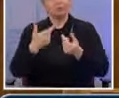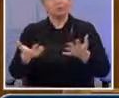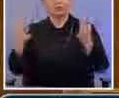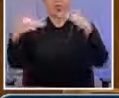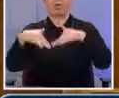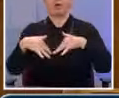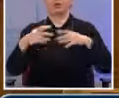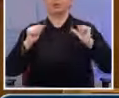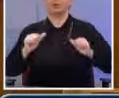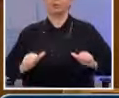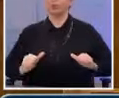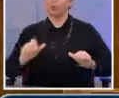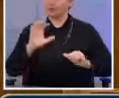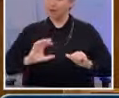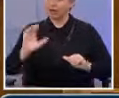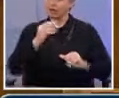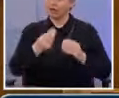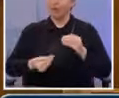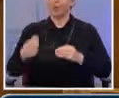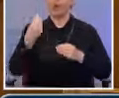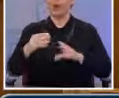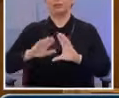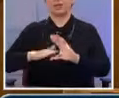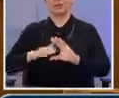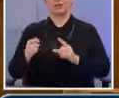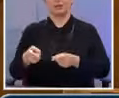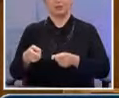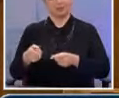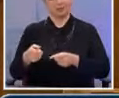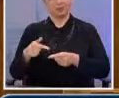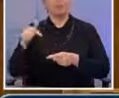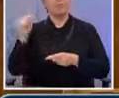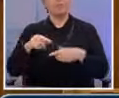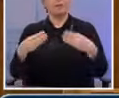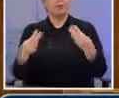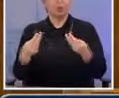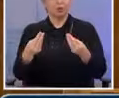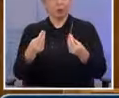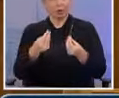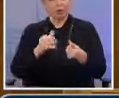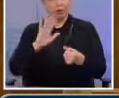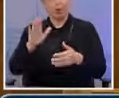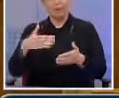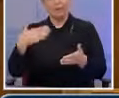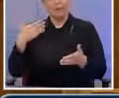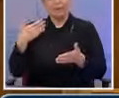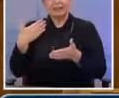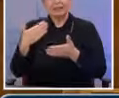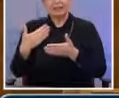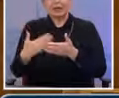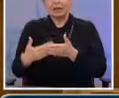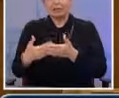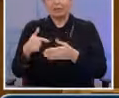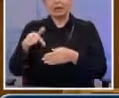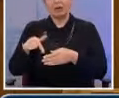Αυτό εδρεώνει την επίτευξη των στόχων των αποκρατικοποιήσεων, αφού με την ολοκλήρωση της συναλλαγής που αναμένεται εντός του 1ου τριμήνου